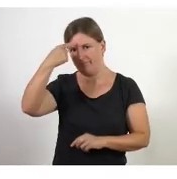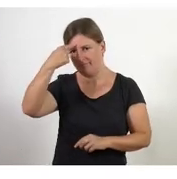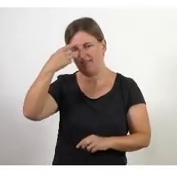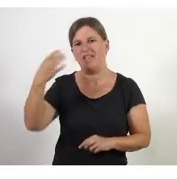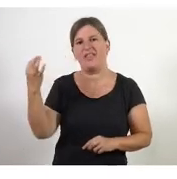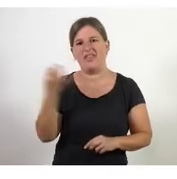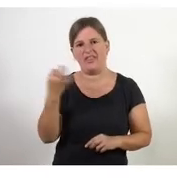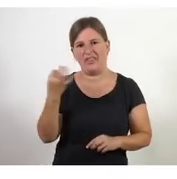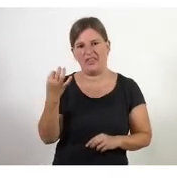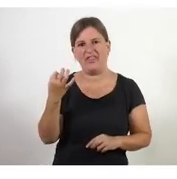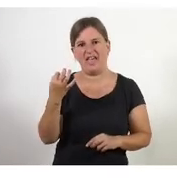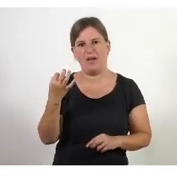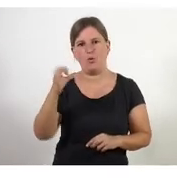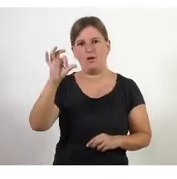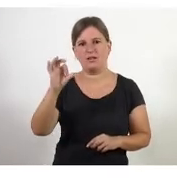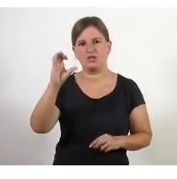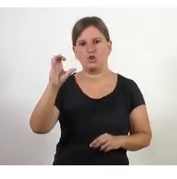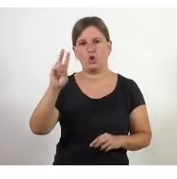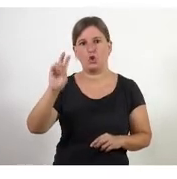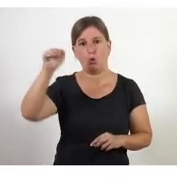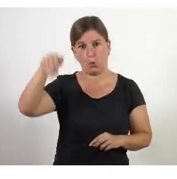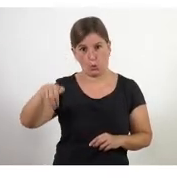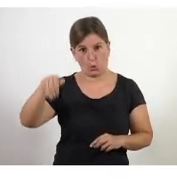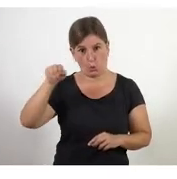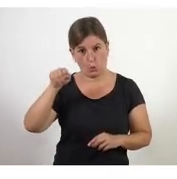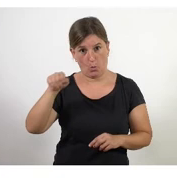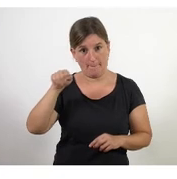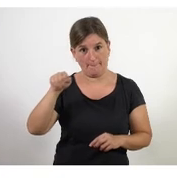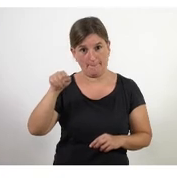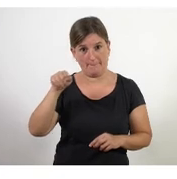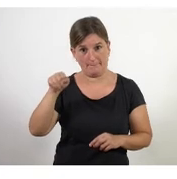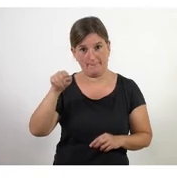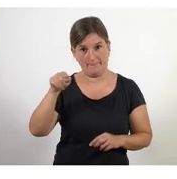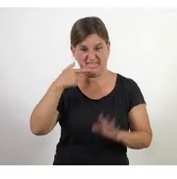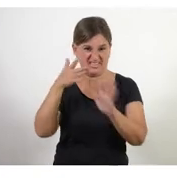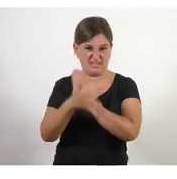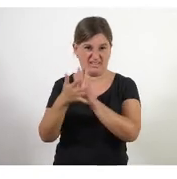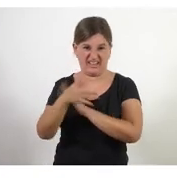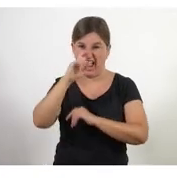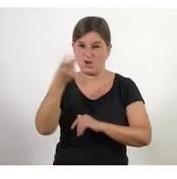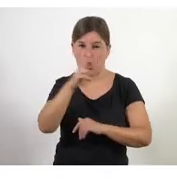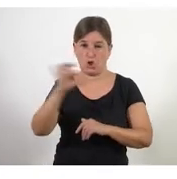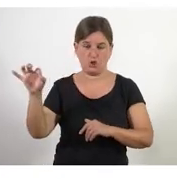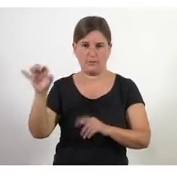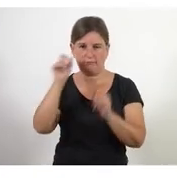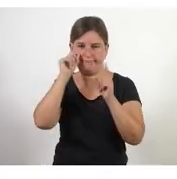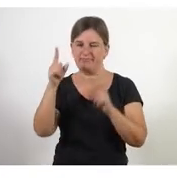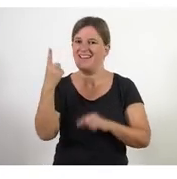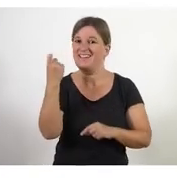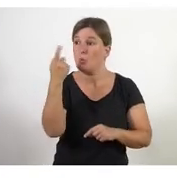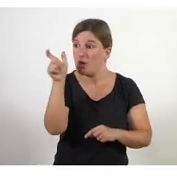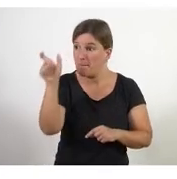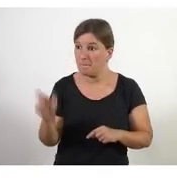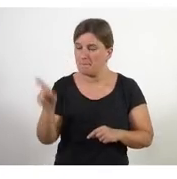l'escrum va veure amb els seus anys de desenvolupament ja us he comentat allà l'any 2000 que calia una